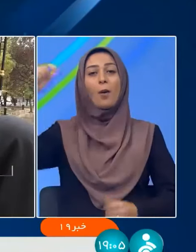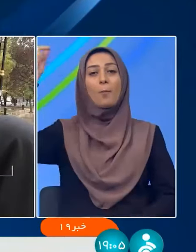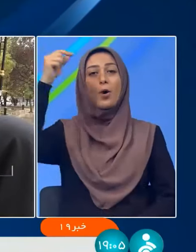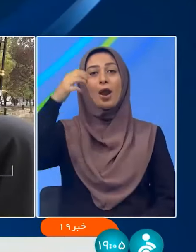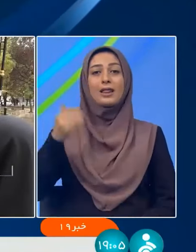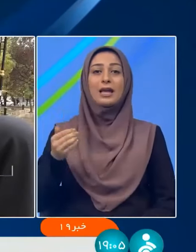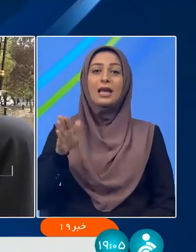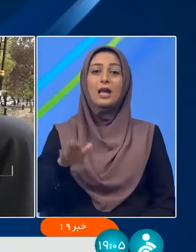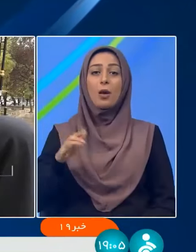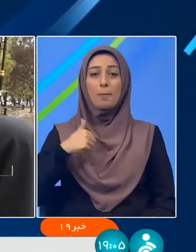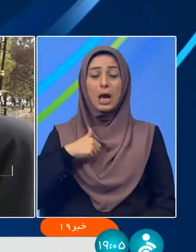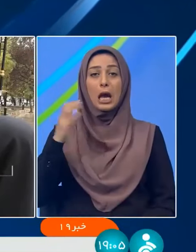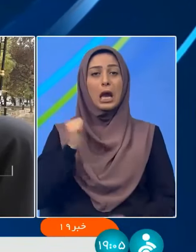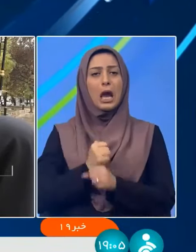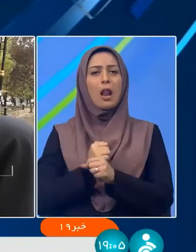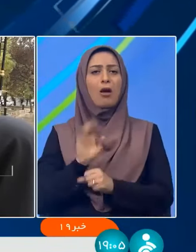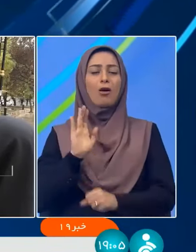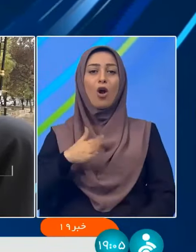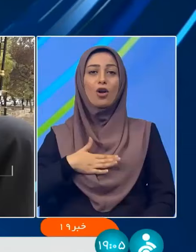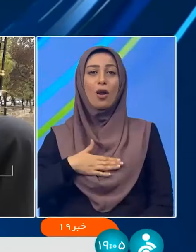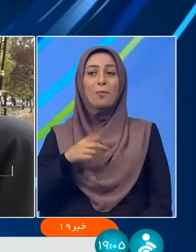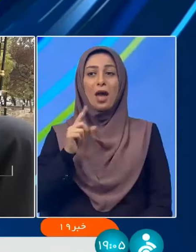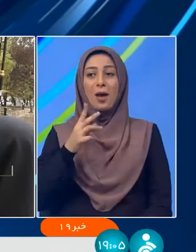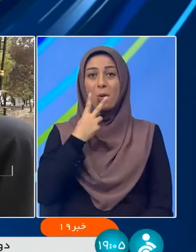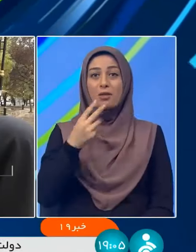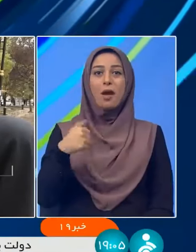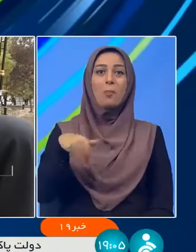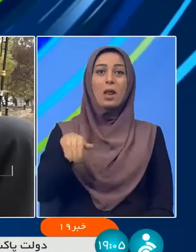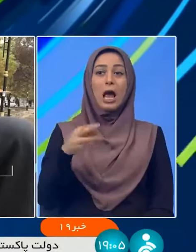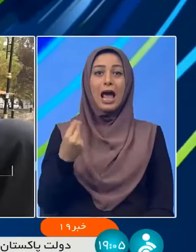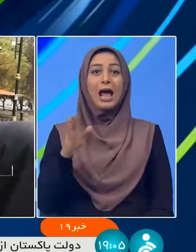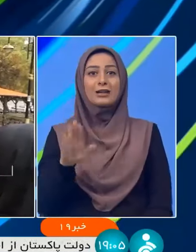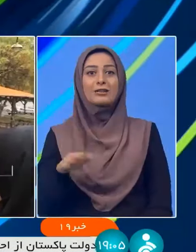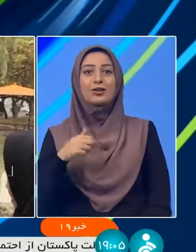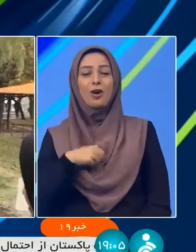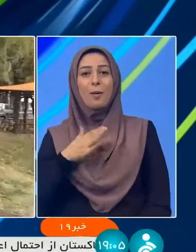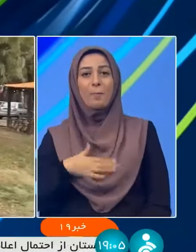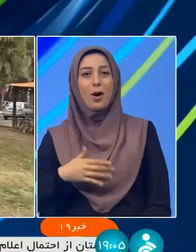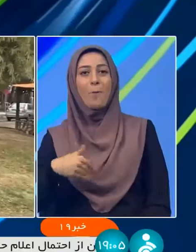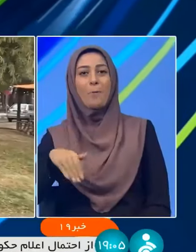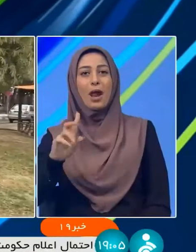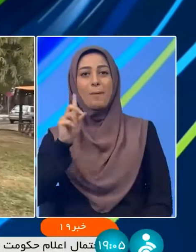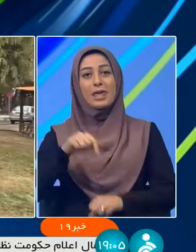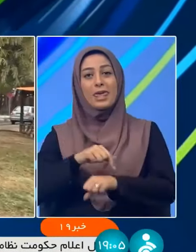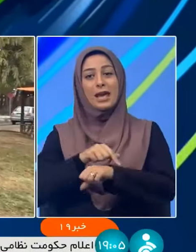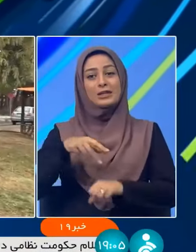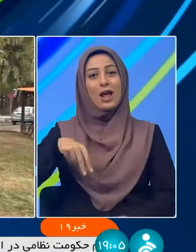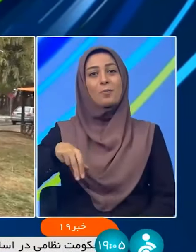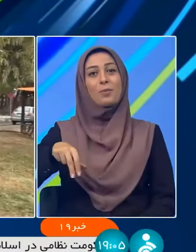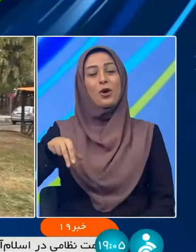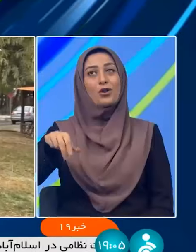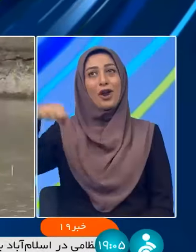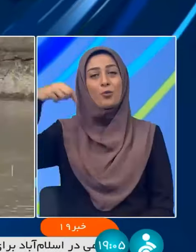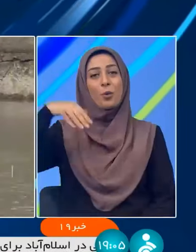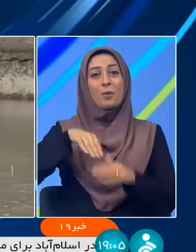کلی کار دارم ولی ترجیح دادم تحتیل کنم حد دقل یه ساعتی بیام زیر باران راه برم و از